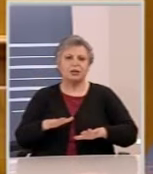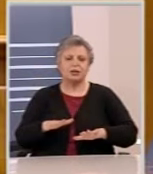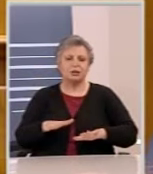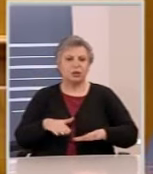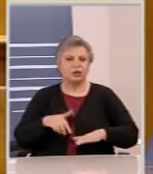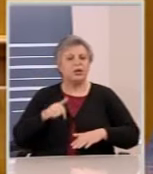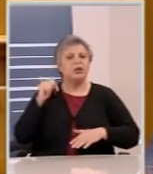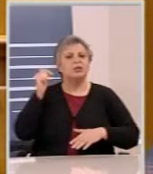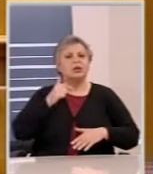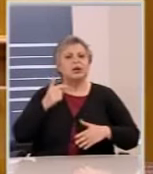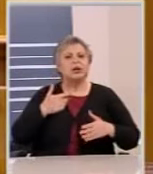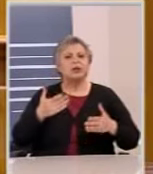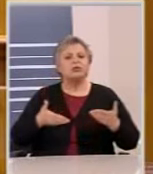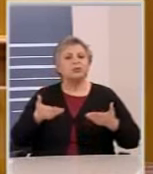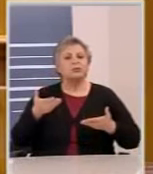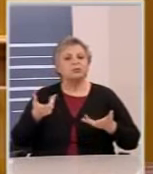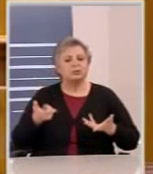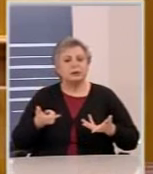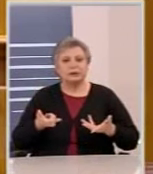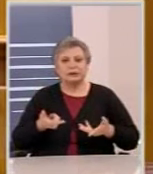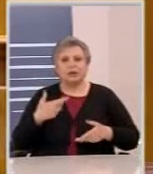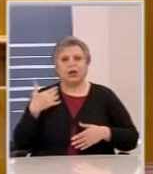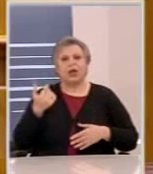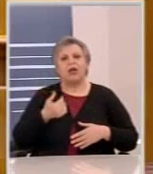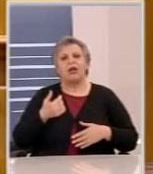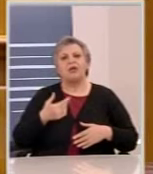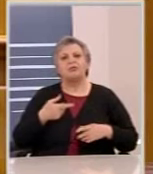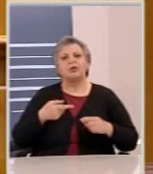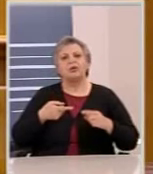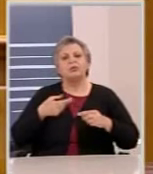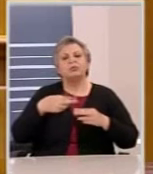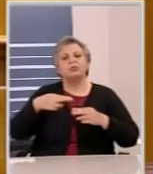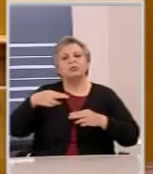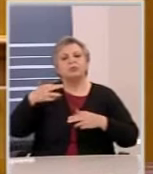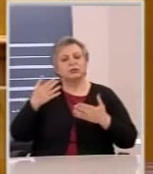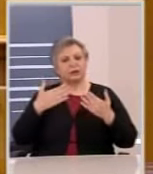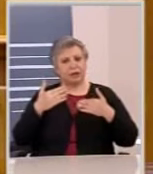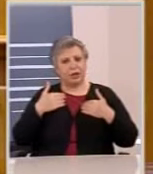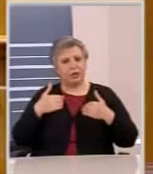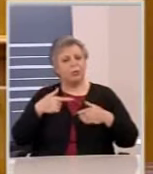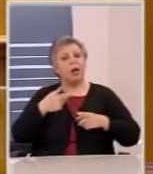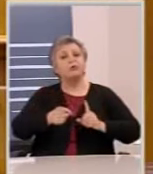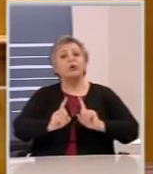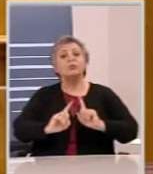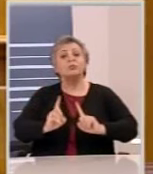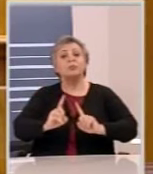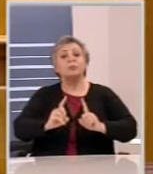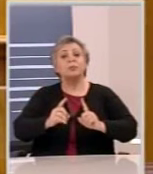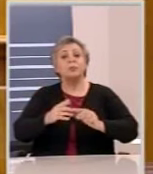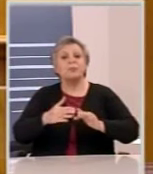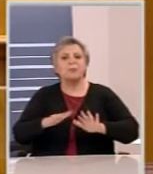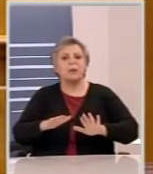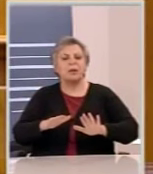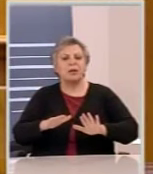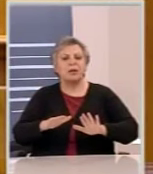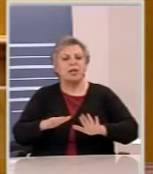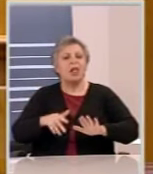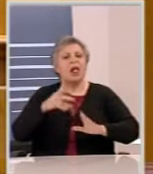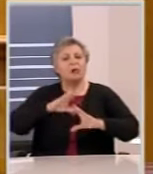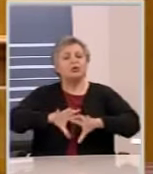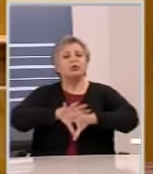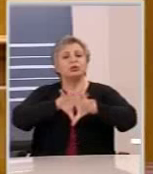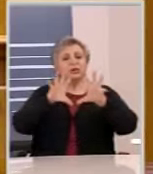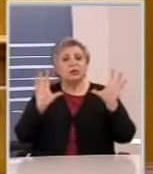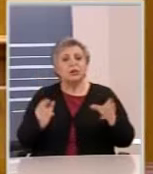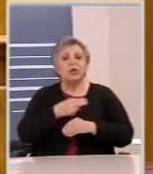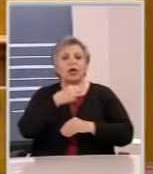δημοσιονομικό ισοζύγιο και το κυριότερο, παίρνουμε μια συμφωνία συνολική που ξεκαθαρίζει